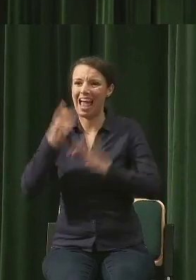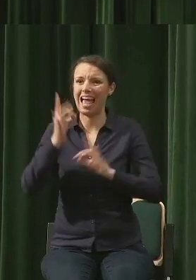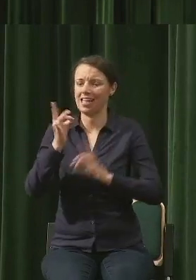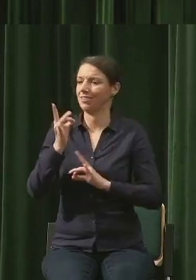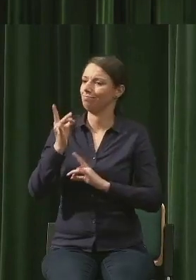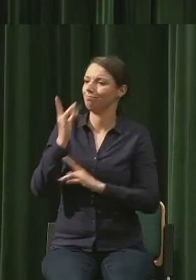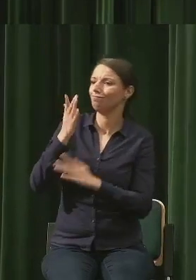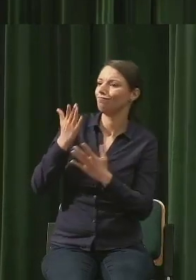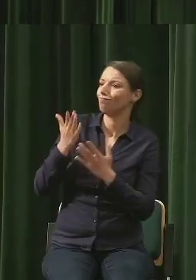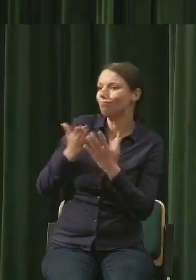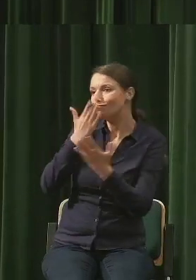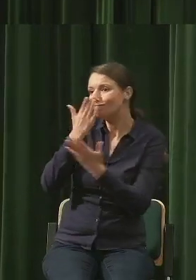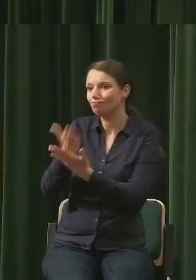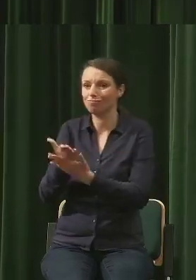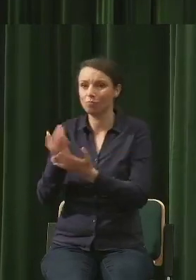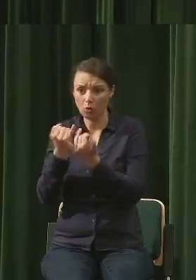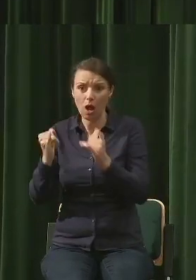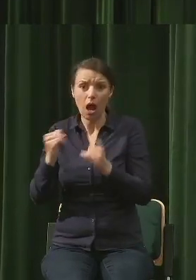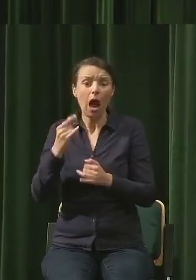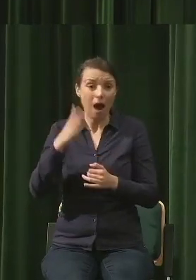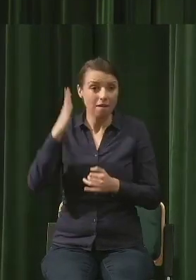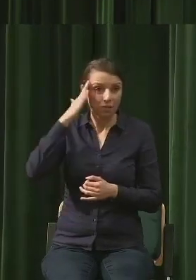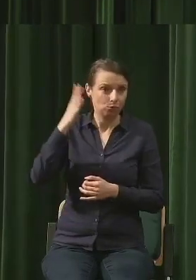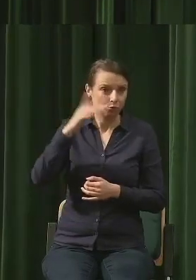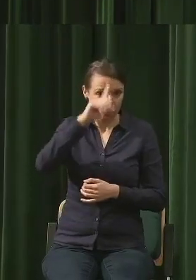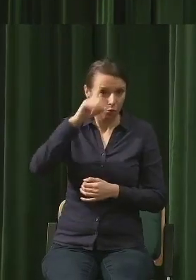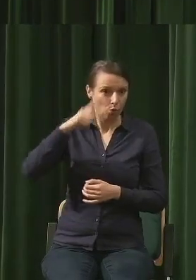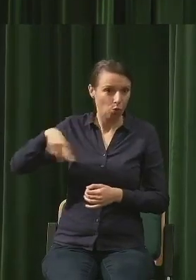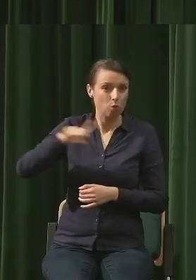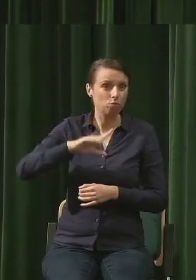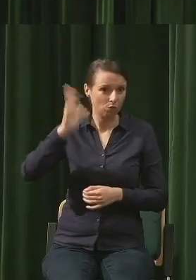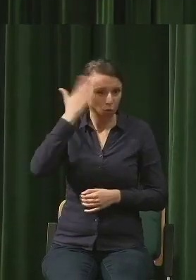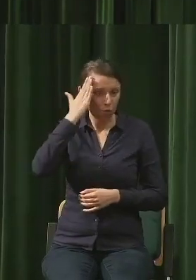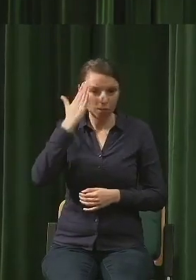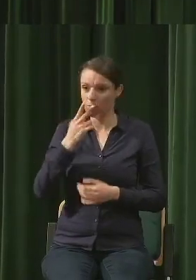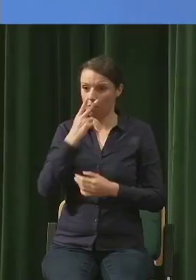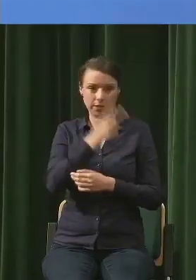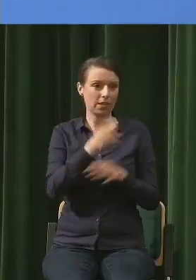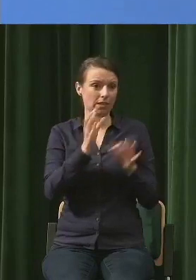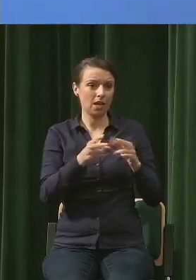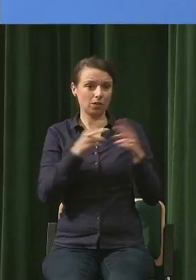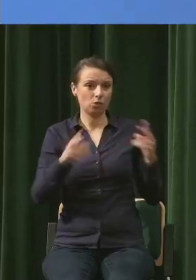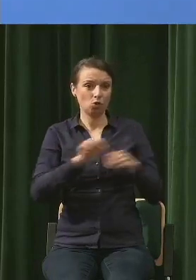jesteśmy zdolni, co pokazuje koronawirus.